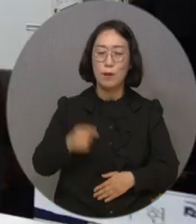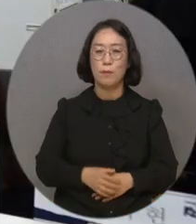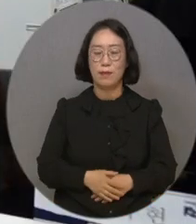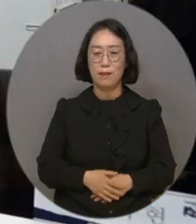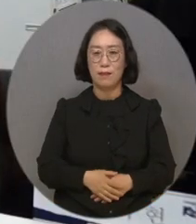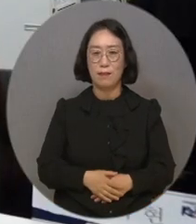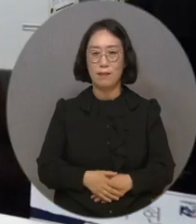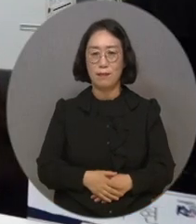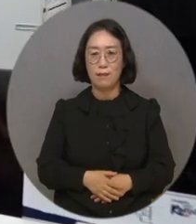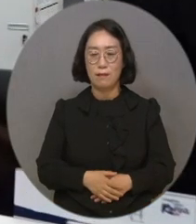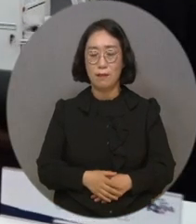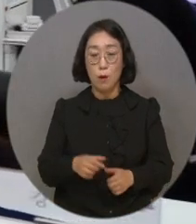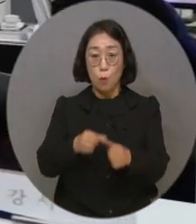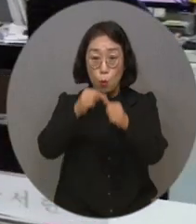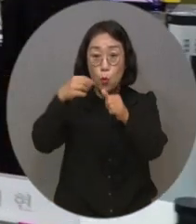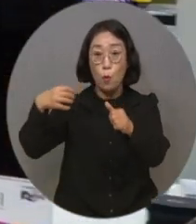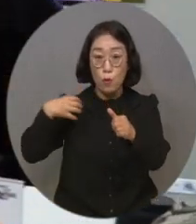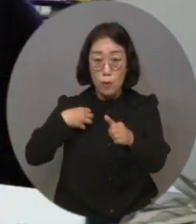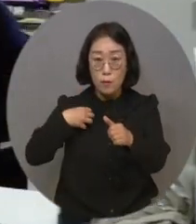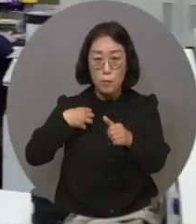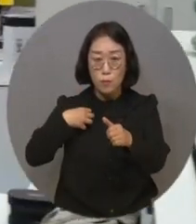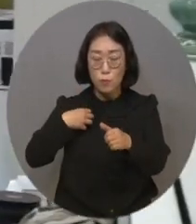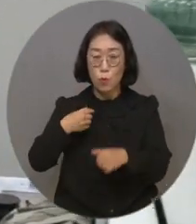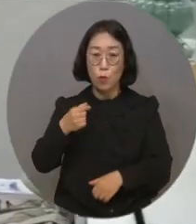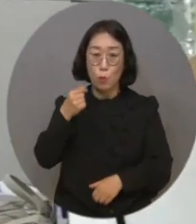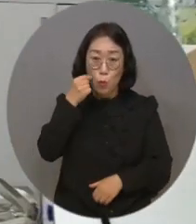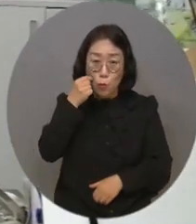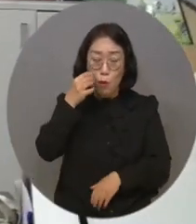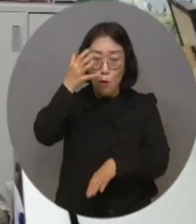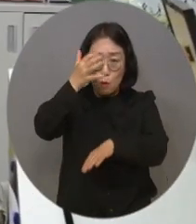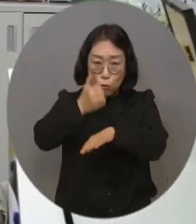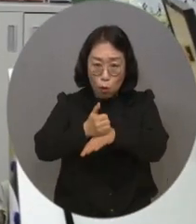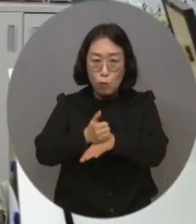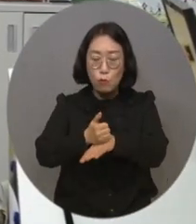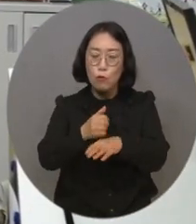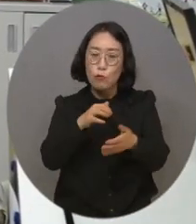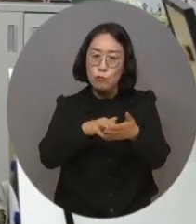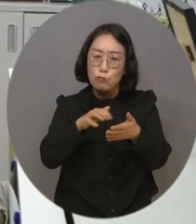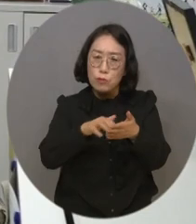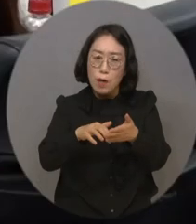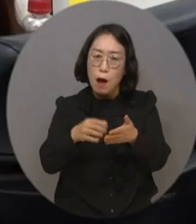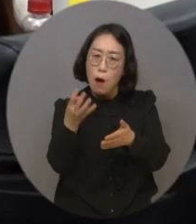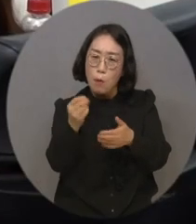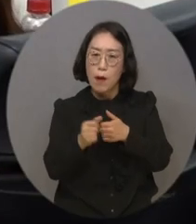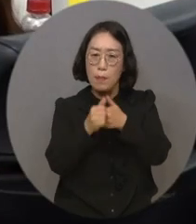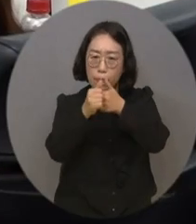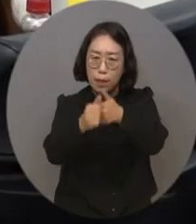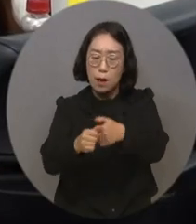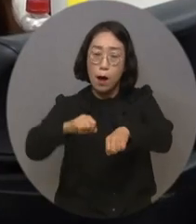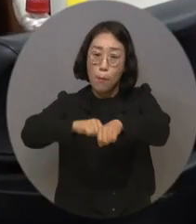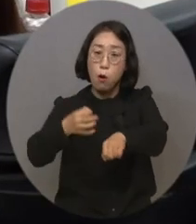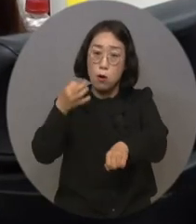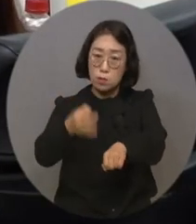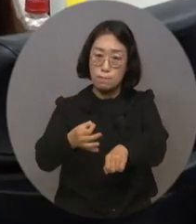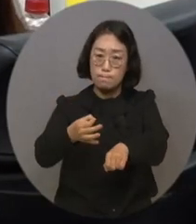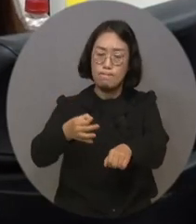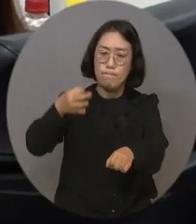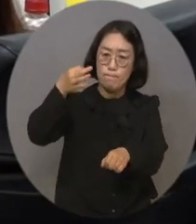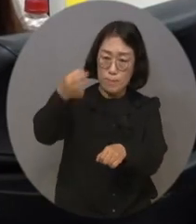고용의무를 지키지 못할 경우 고용하지 못한 장애인 인원수에 비례해 부담금을 부과하고 있습니다.